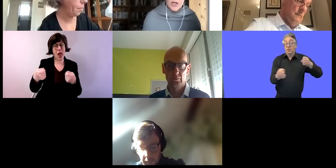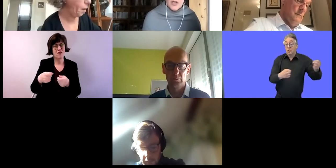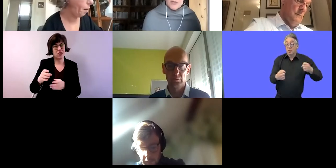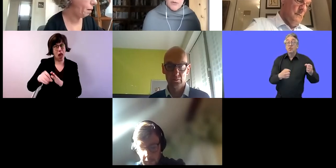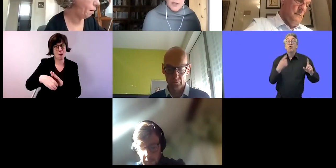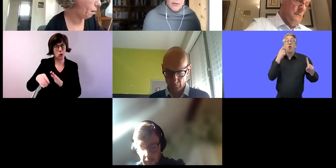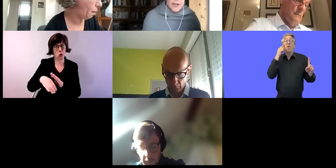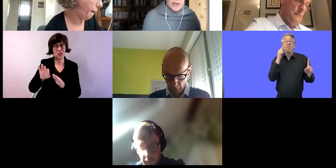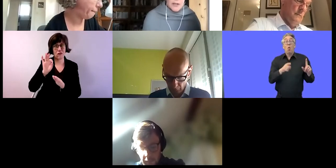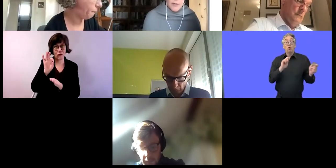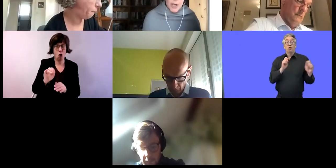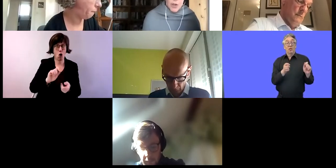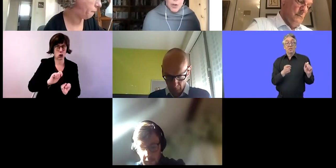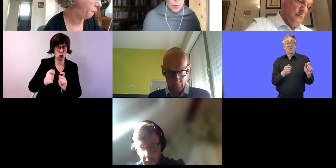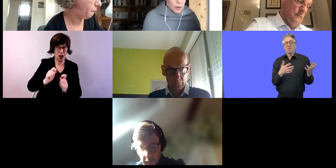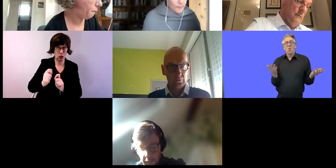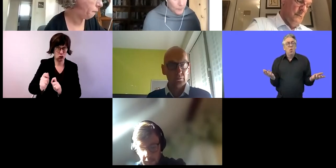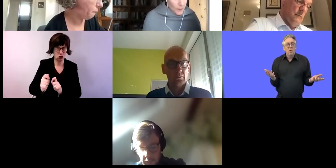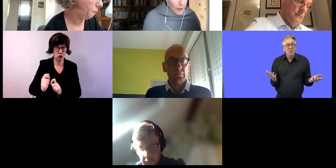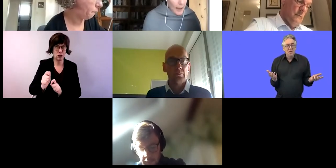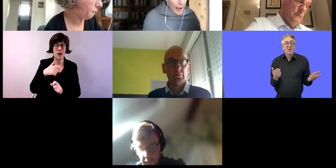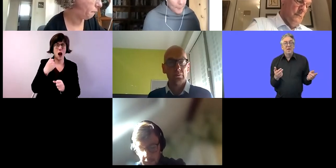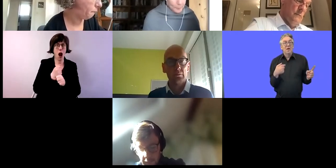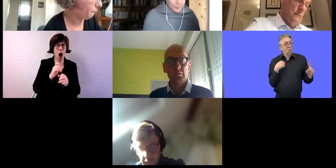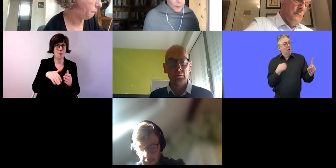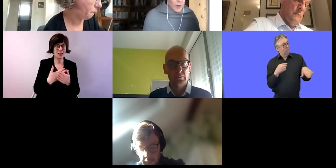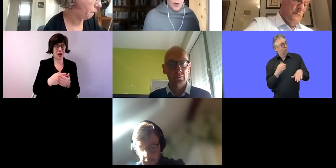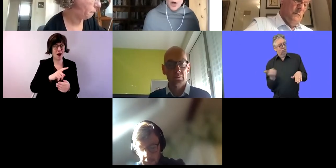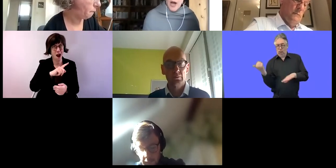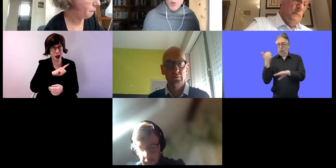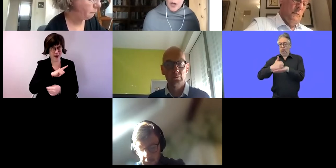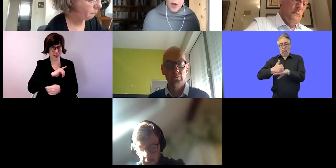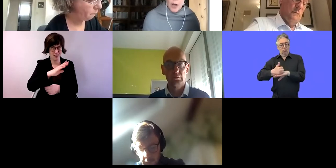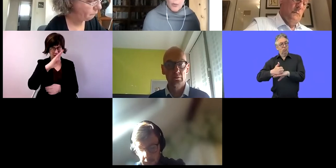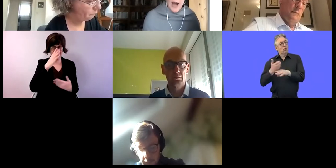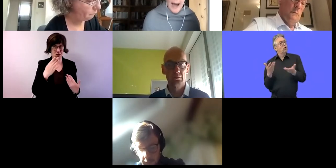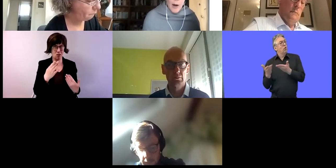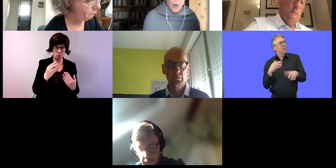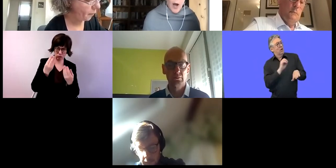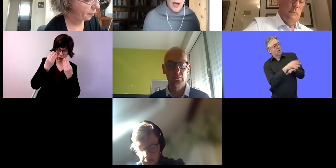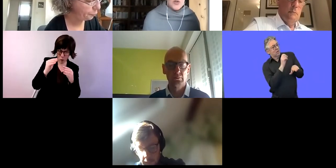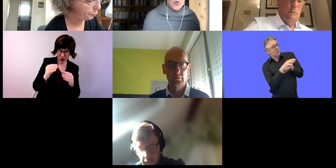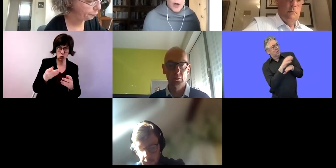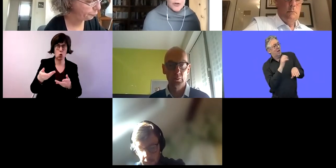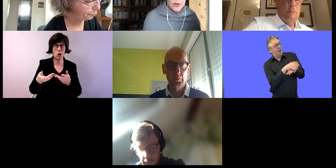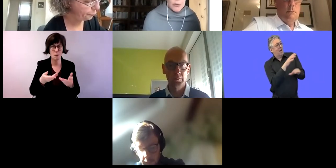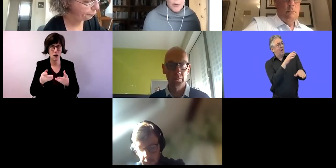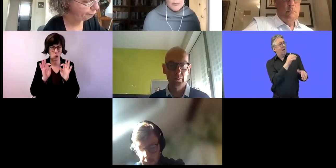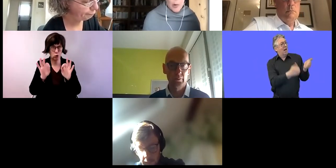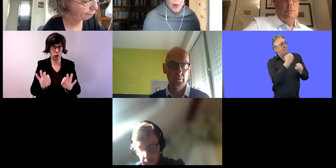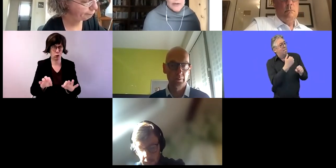Wir haben hier eigene Dienste für Arbeitgeberinnen und Arbeitgeber eingerichtet, mit Informationen, mit Beratung für sie,